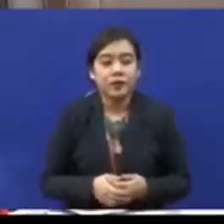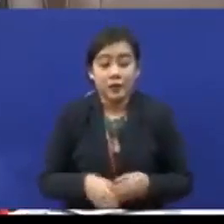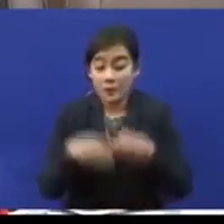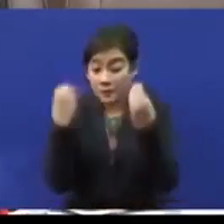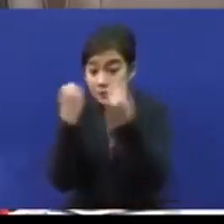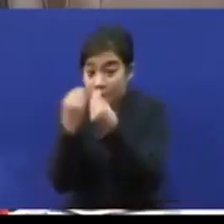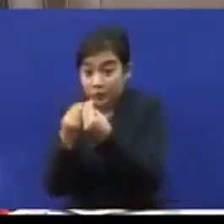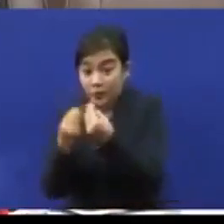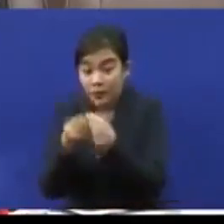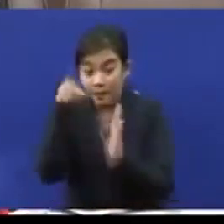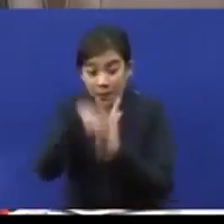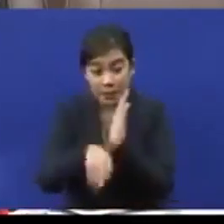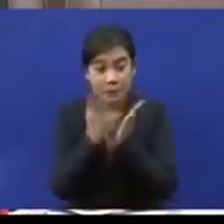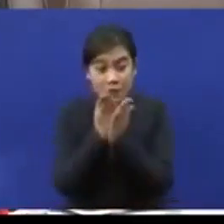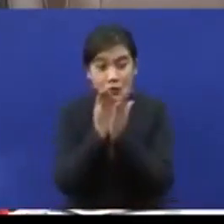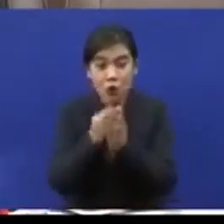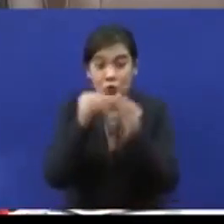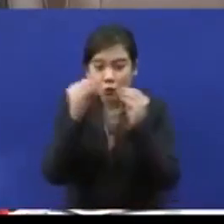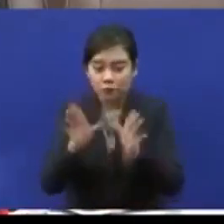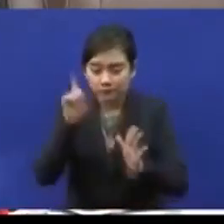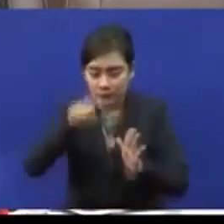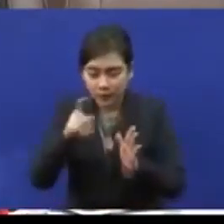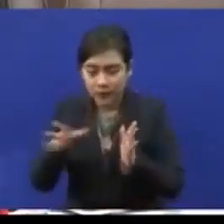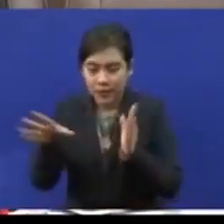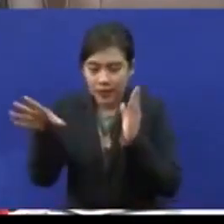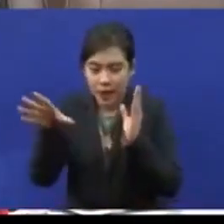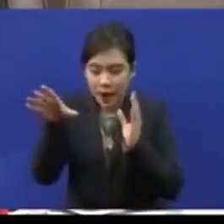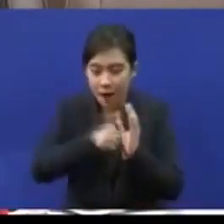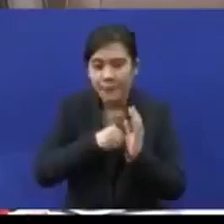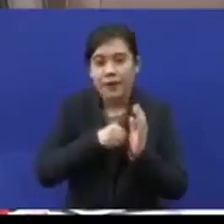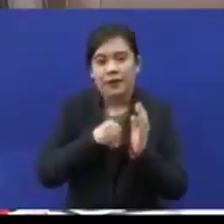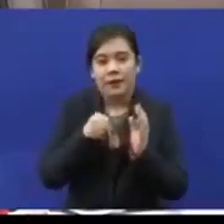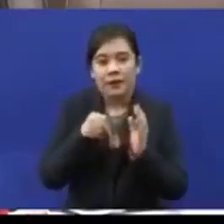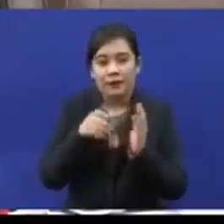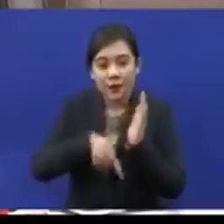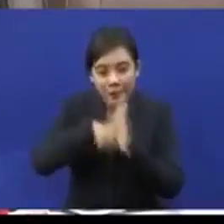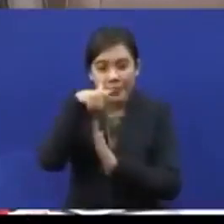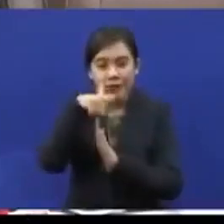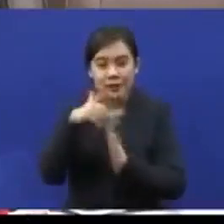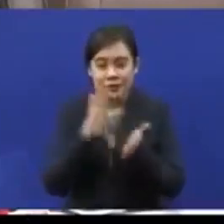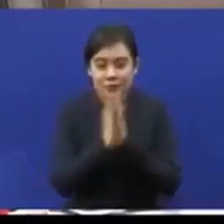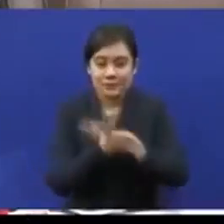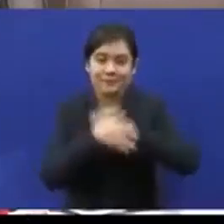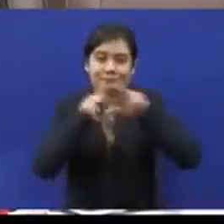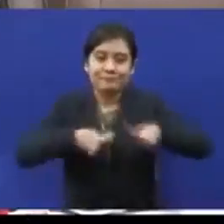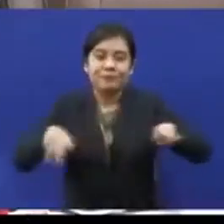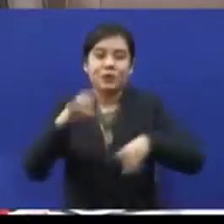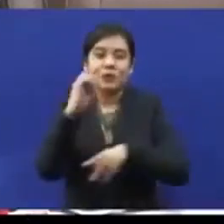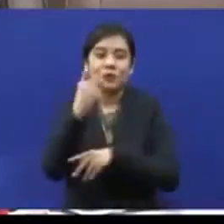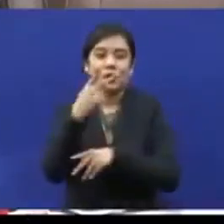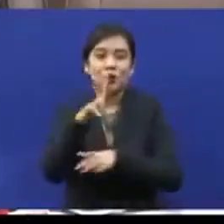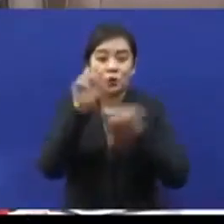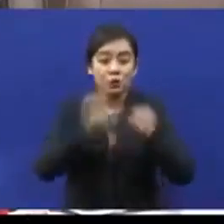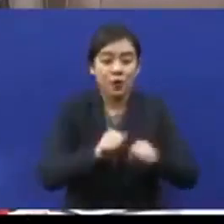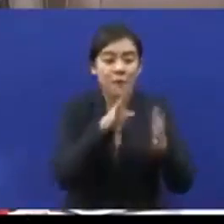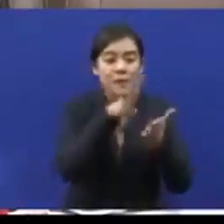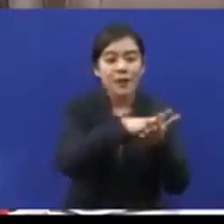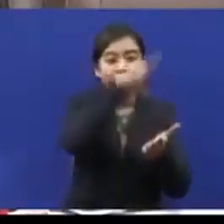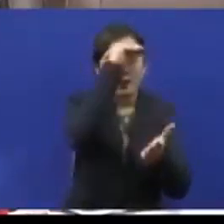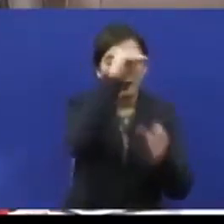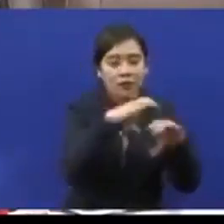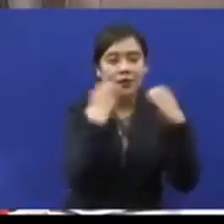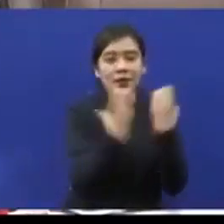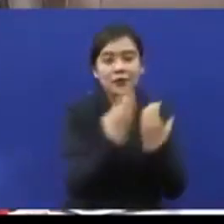pembantu guru perlu ditingkatkan supaya anak-anak OKU boleh belajar di kelas-kelas biasa